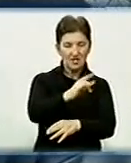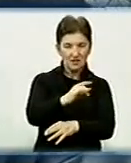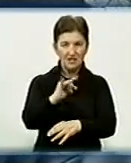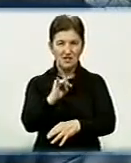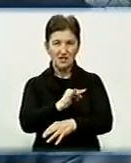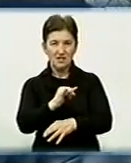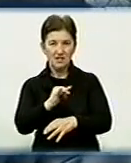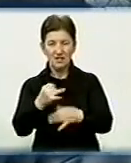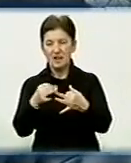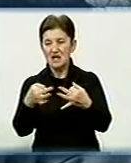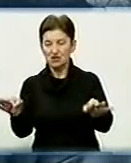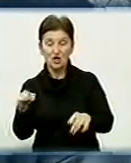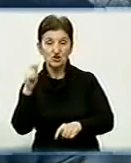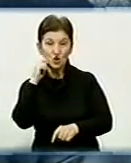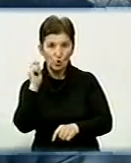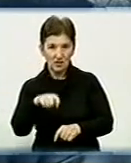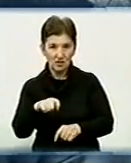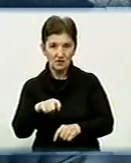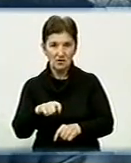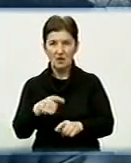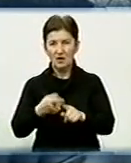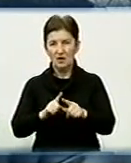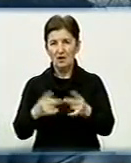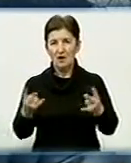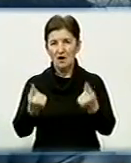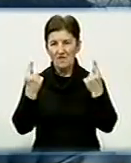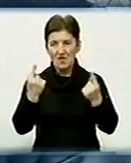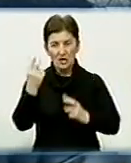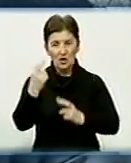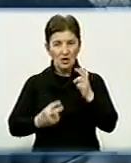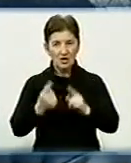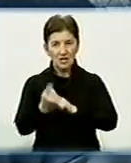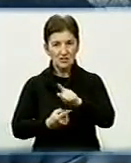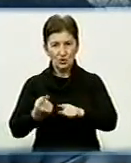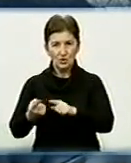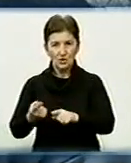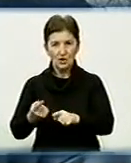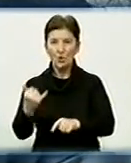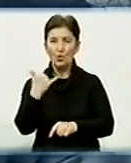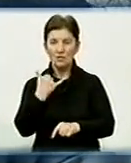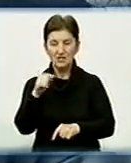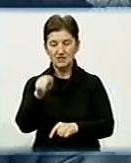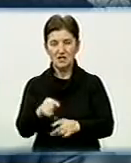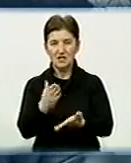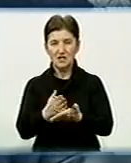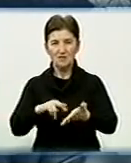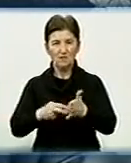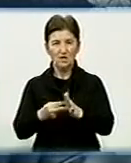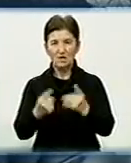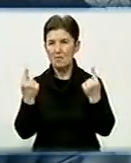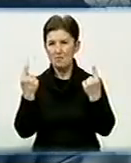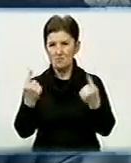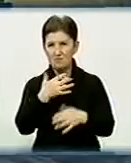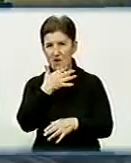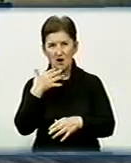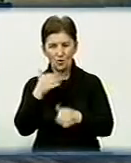нашої незалежної України. Завод потребує великої реконструкції для економії енергоресурсів. Тобто у нас в цьому є в плані дуже багато перспектив і